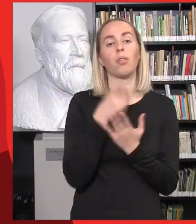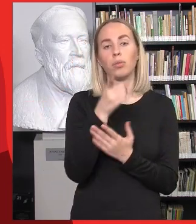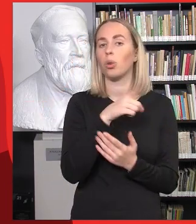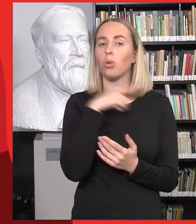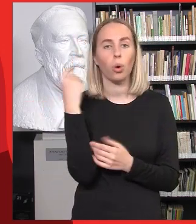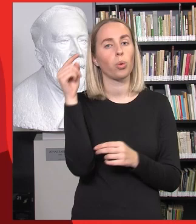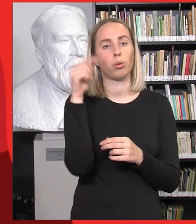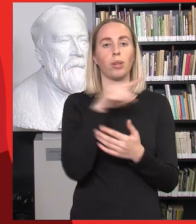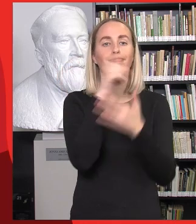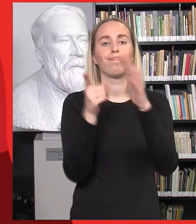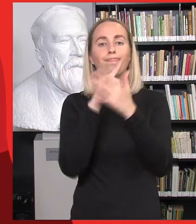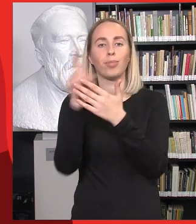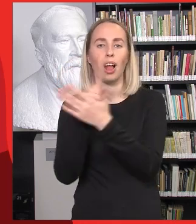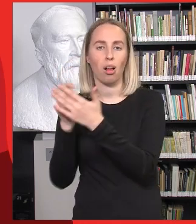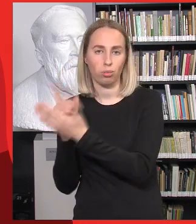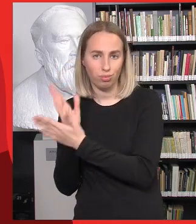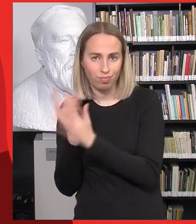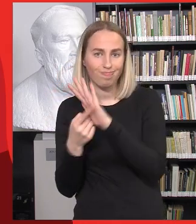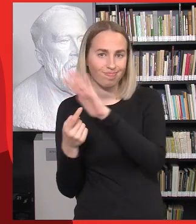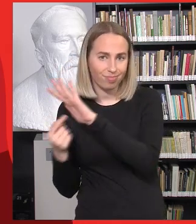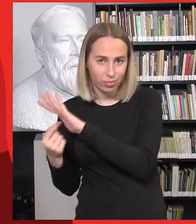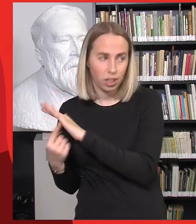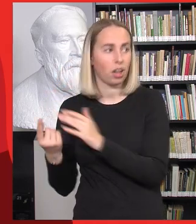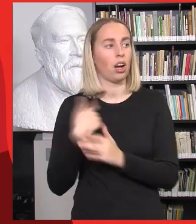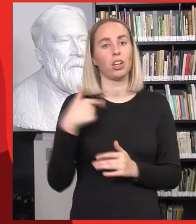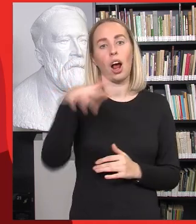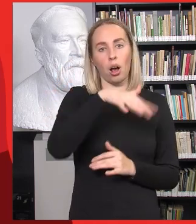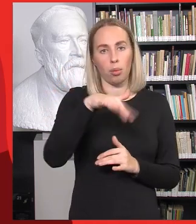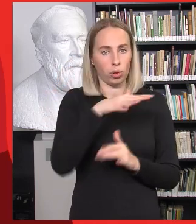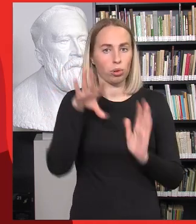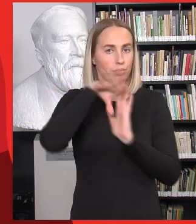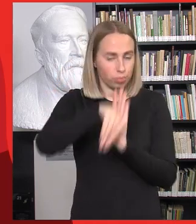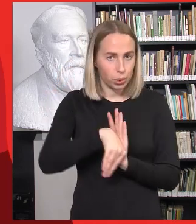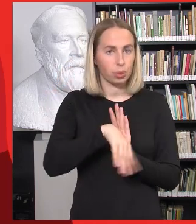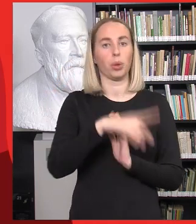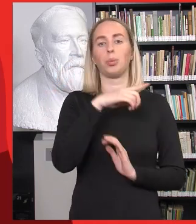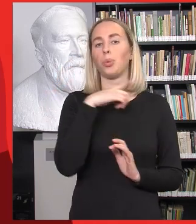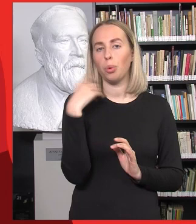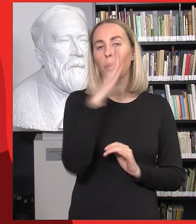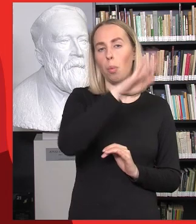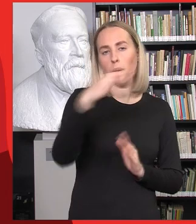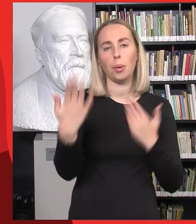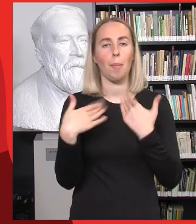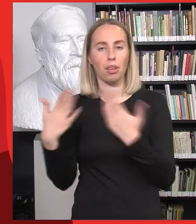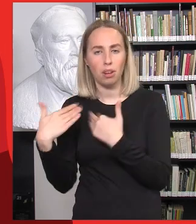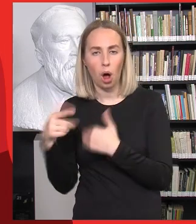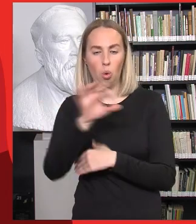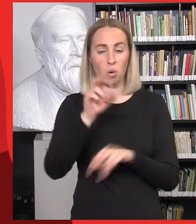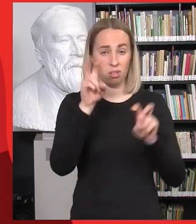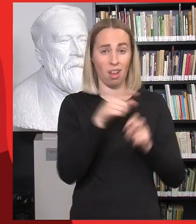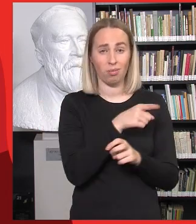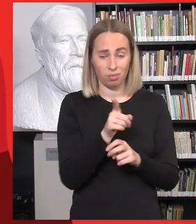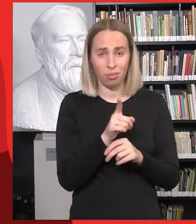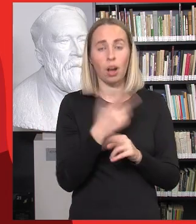visokias apklausas ir šiaip apskritai kiekvieną dieną su toje aplinkoje ir tikrai dažnai kalbame su moksleivis šiamis temomis, kadangi jie